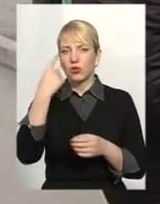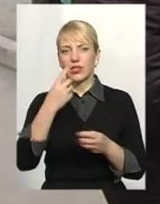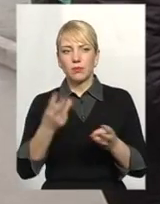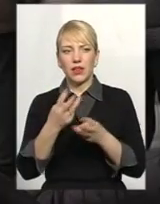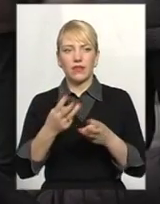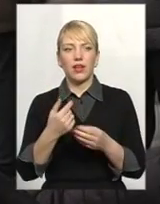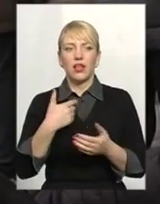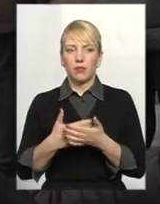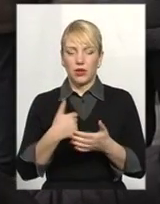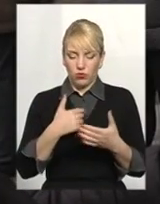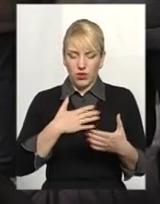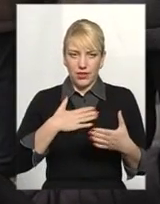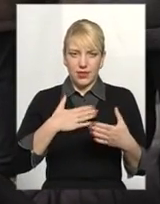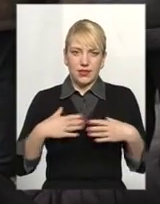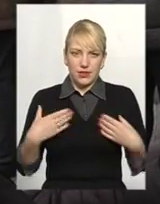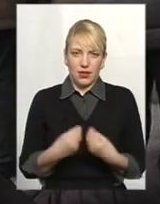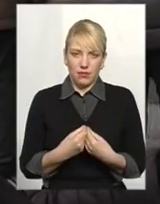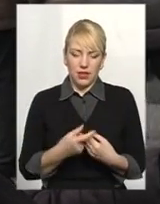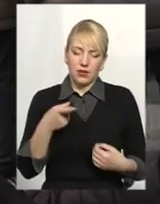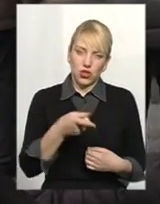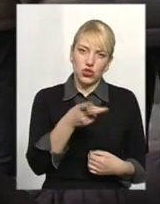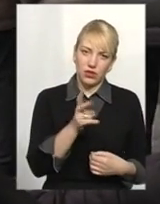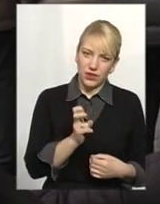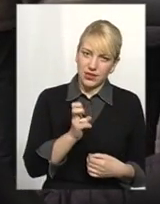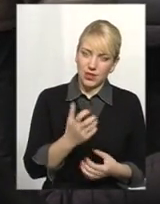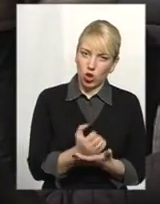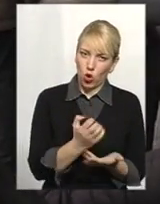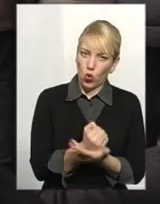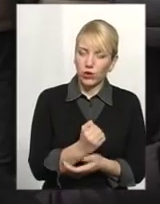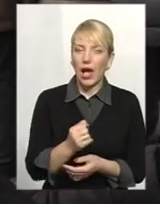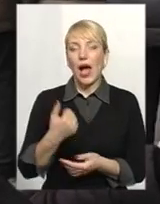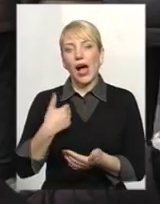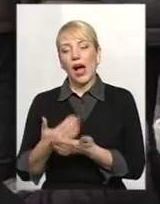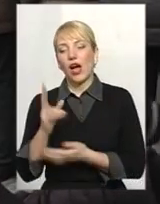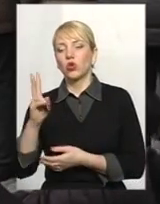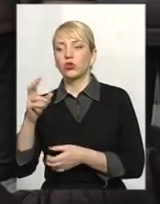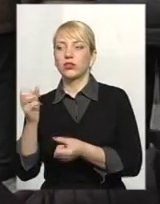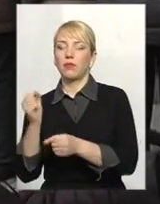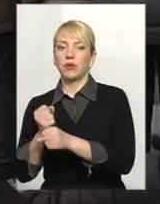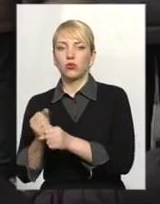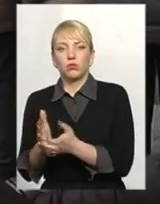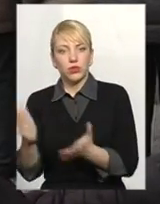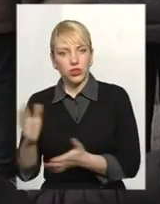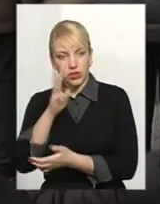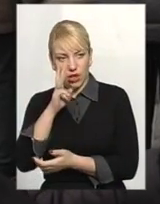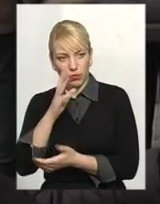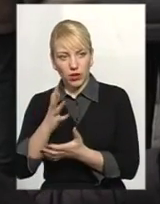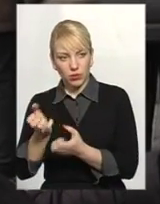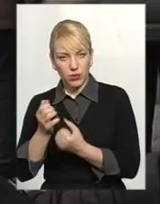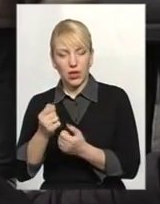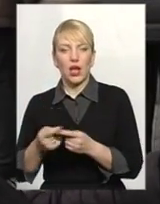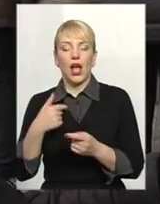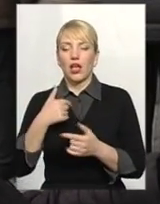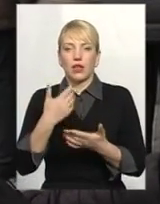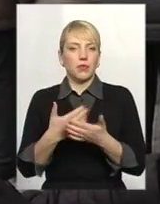'ї доходи, в мене, наприклад, пенсія 1200, в когось, вибачте, хтось працює, десь трохи більше може заробляти. Я більше заробляти